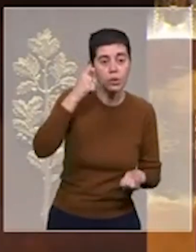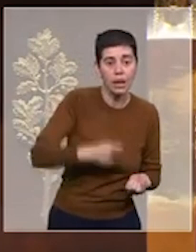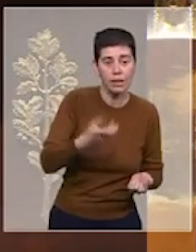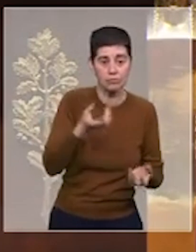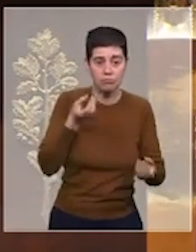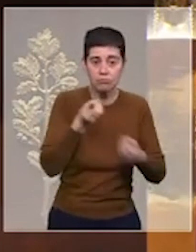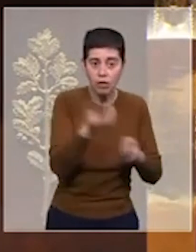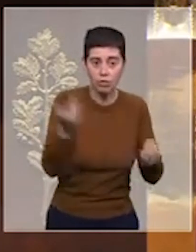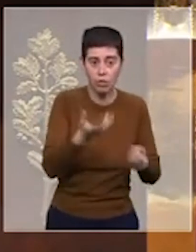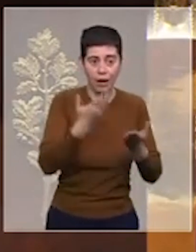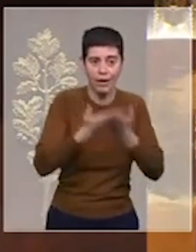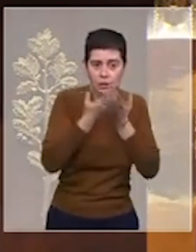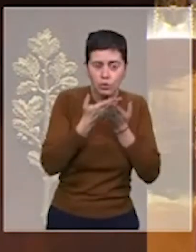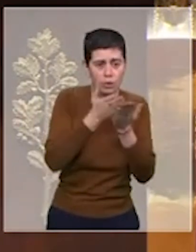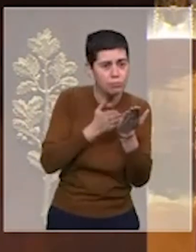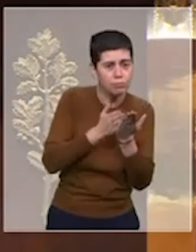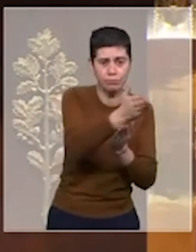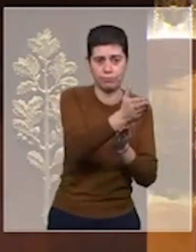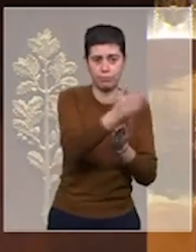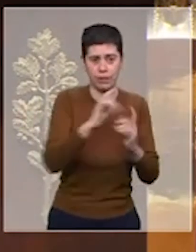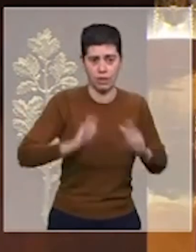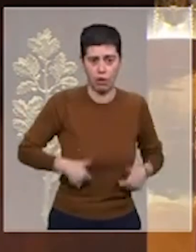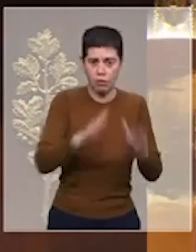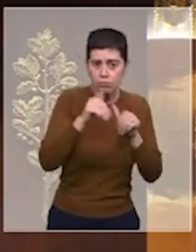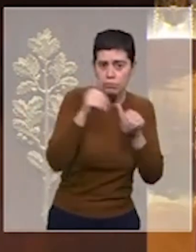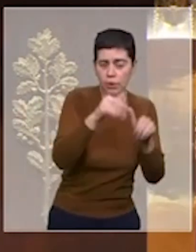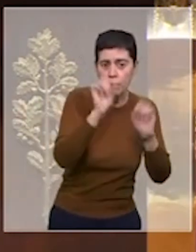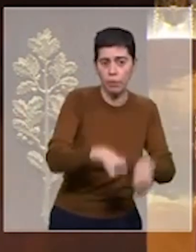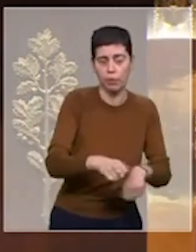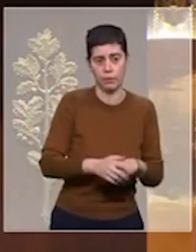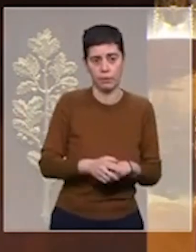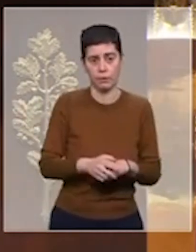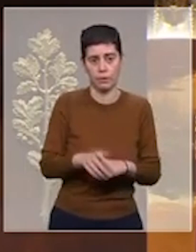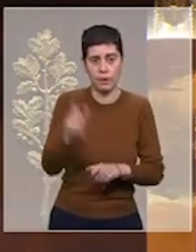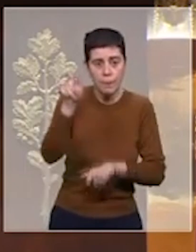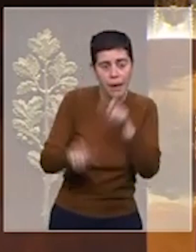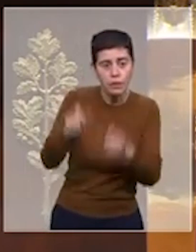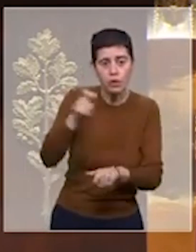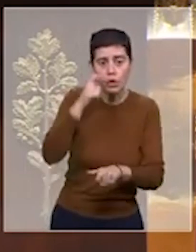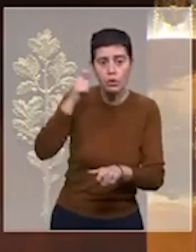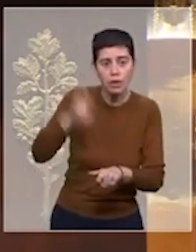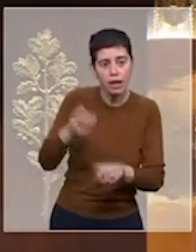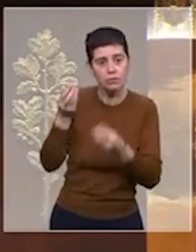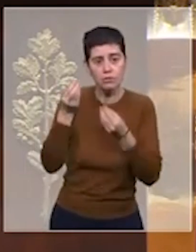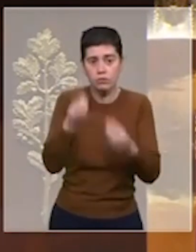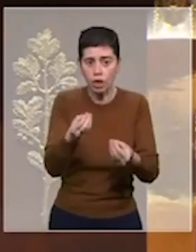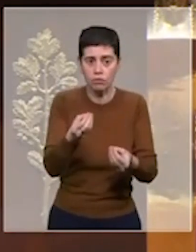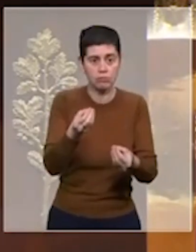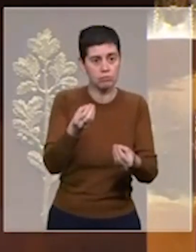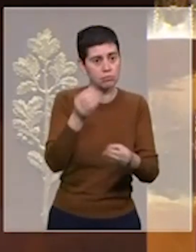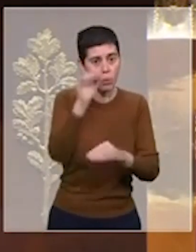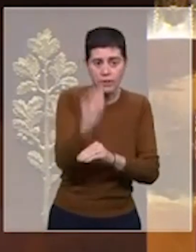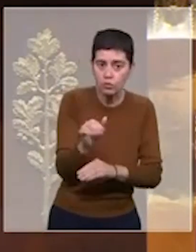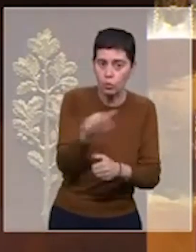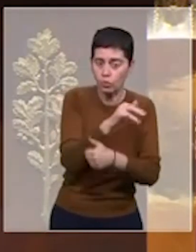de poursuivre leurs études, leur scolarité. Vous avez assuré aux Ukrainiens une protection sociale. vous avez